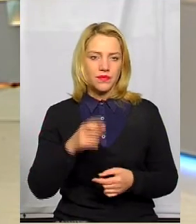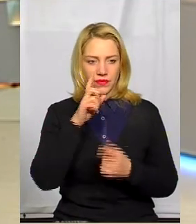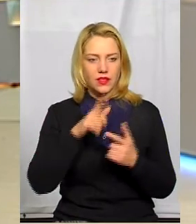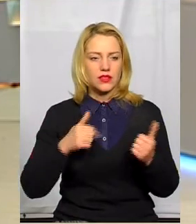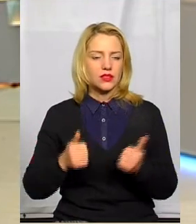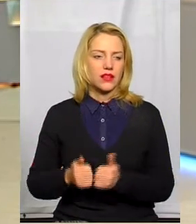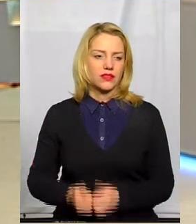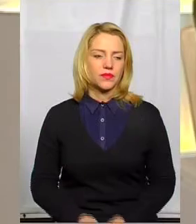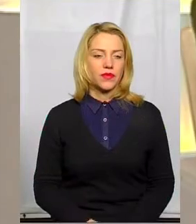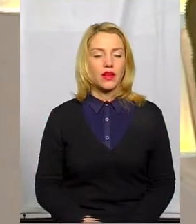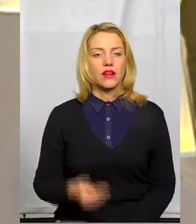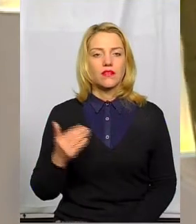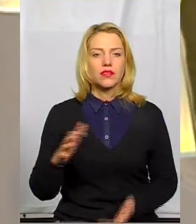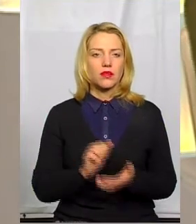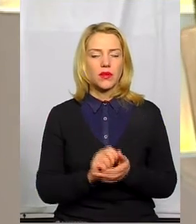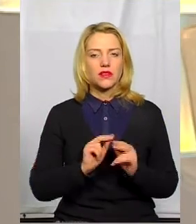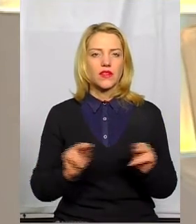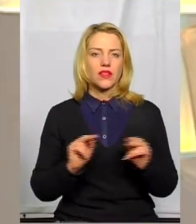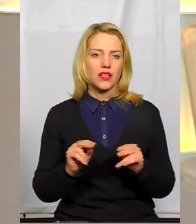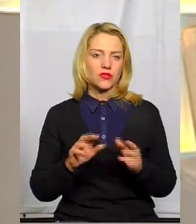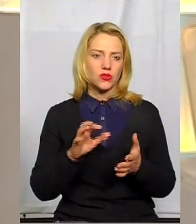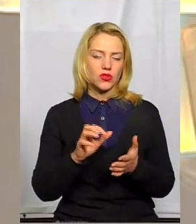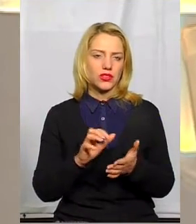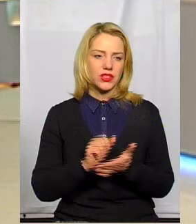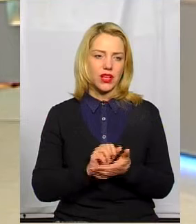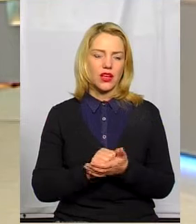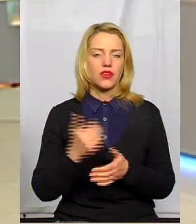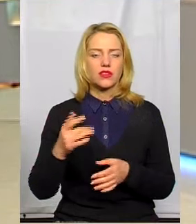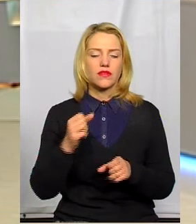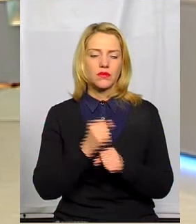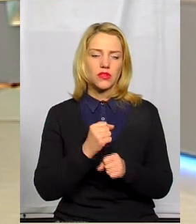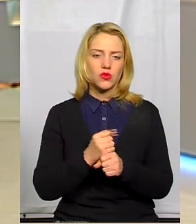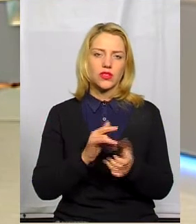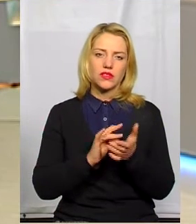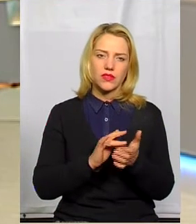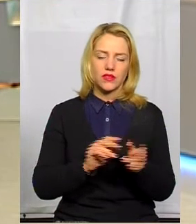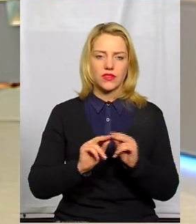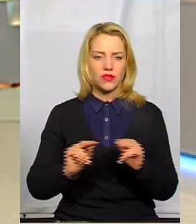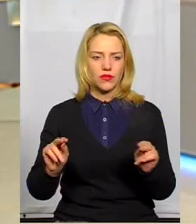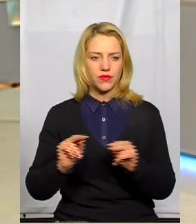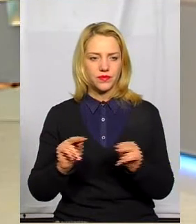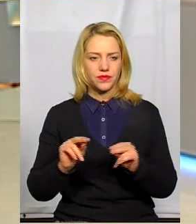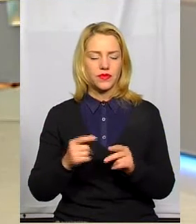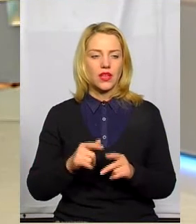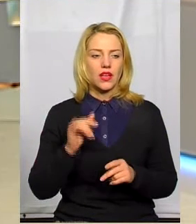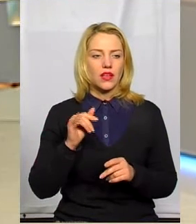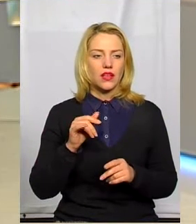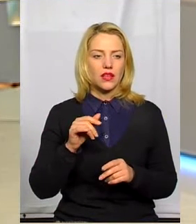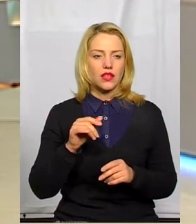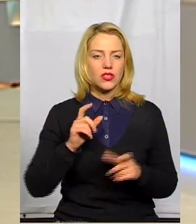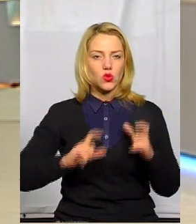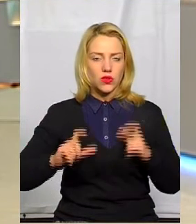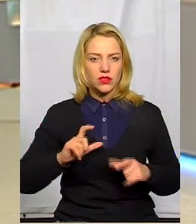напевно, років займаєтесь викладальською діяльністю, так, зі студентами, з курсантами працюєте. От наскільки вони